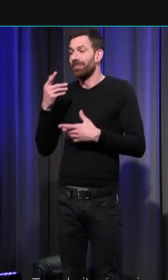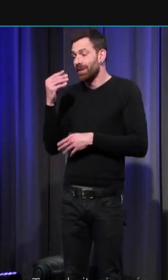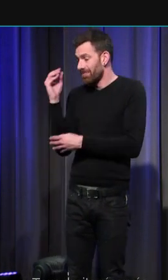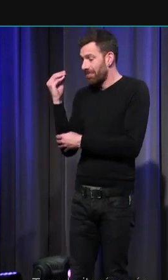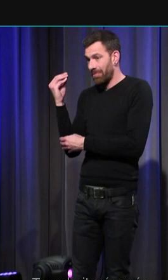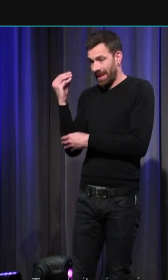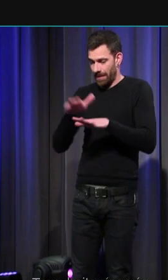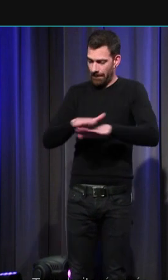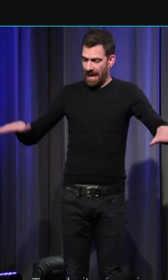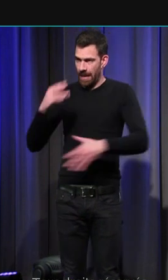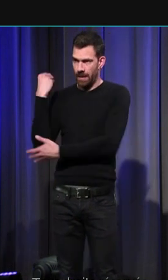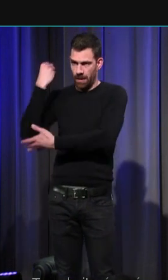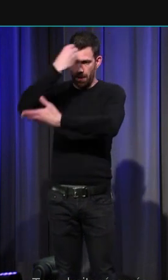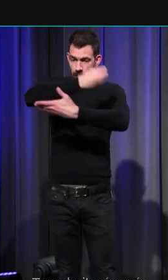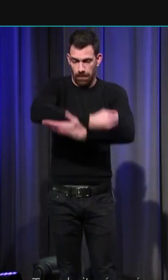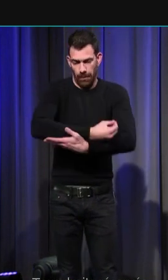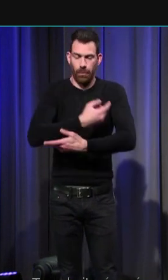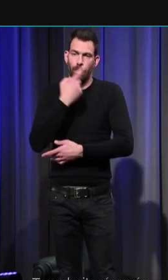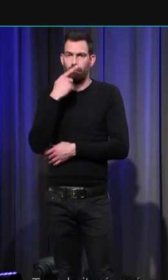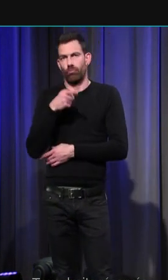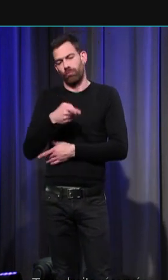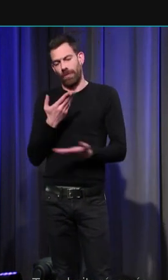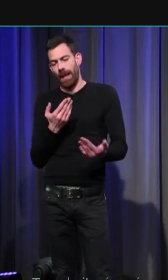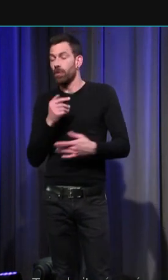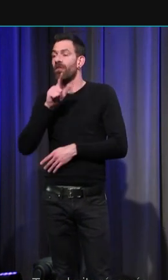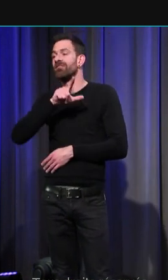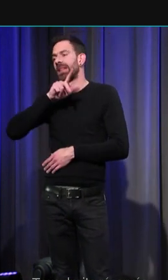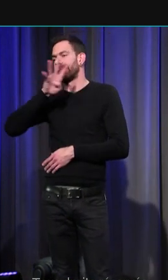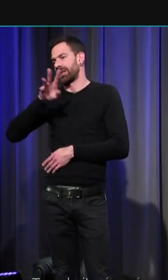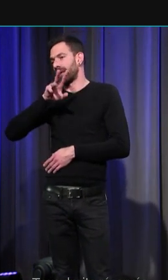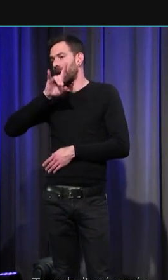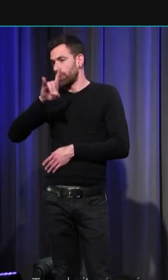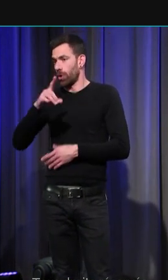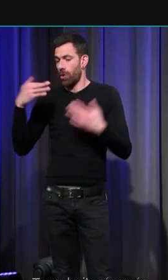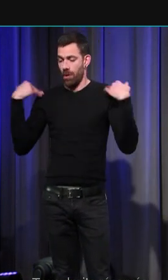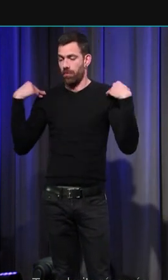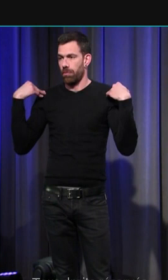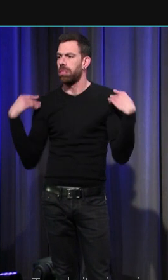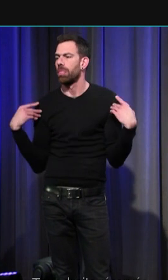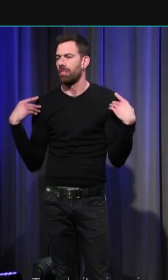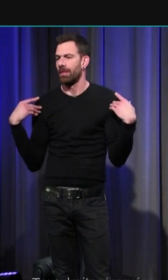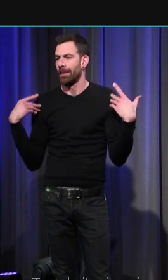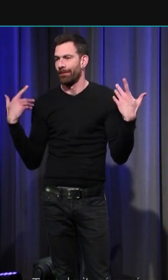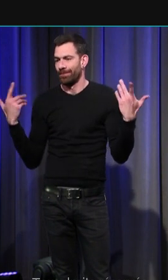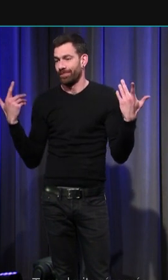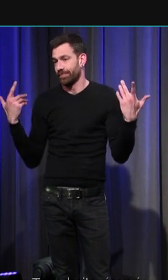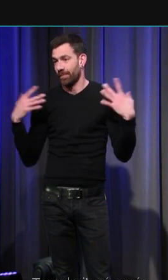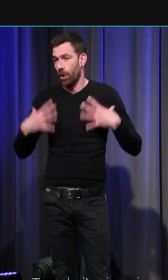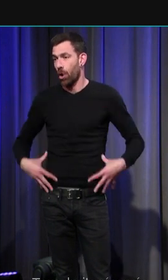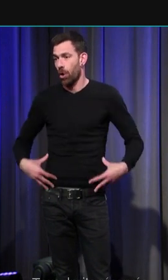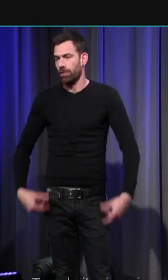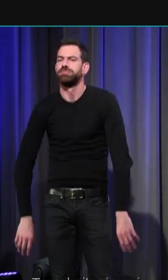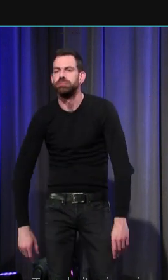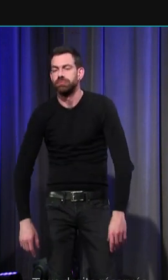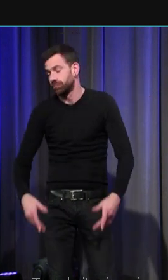sur une surface plane au bout de 24 heures les contensions articulaires des épaules lâchent et effectivement le corps s